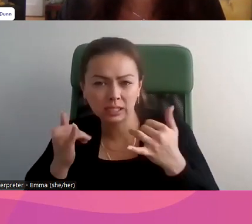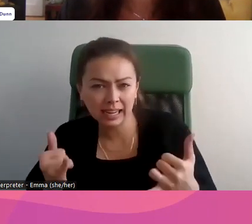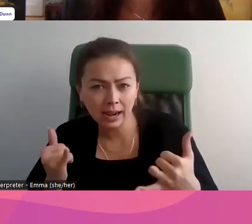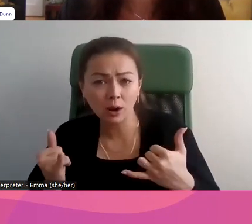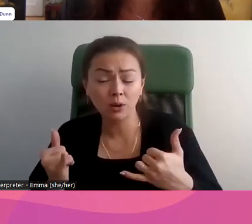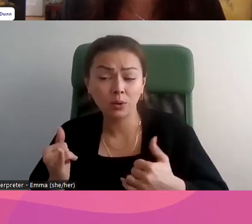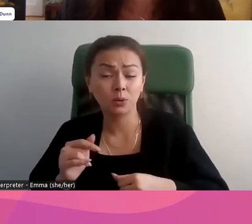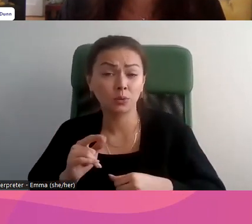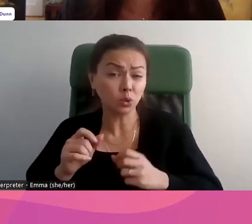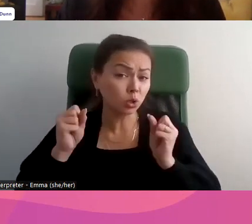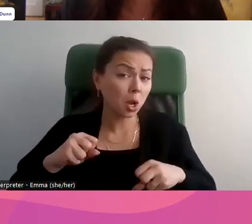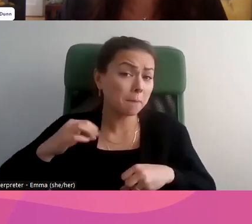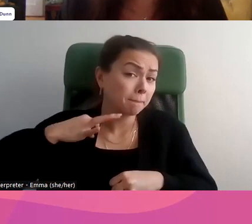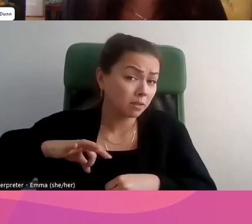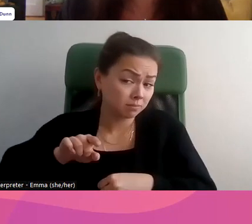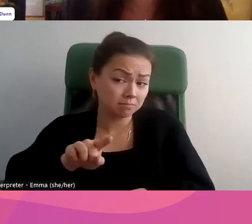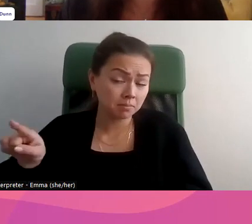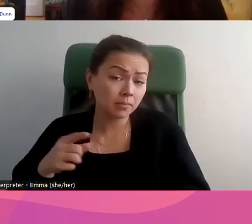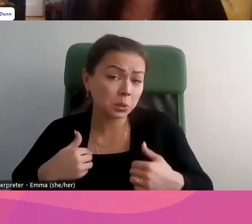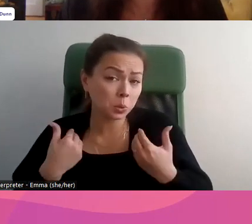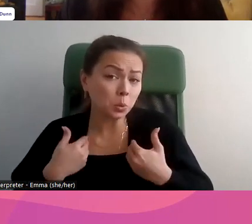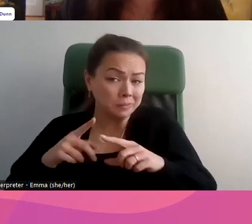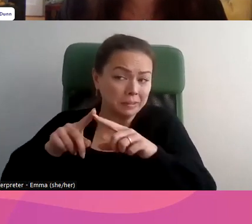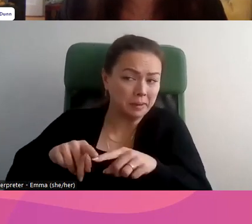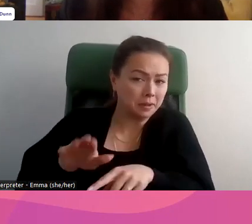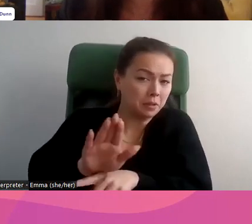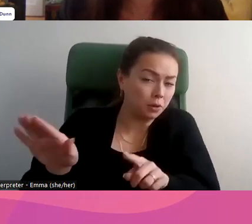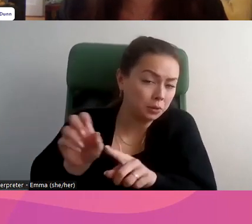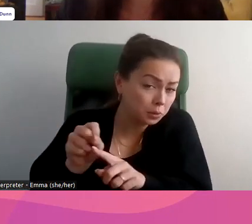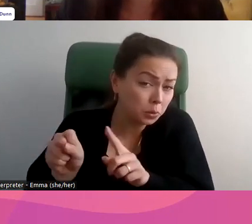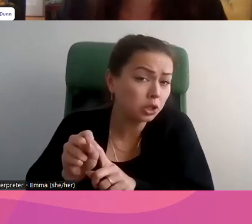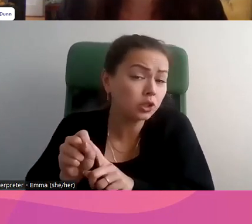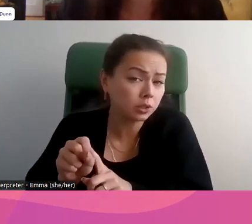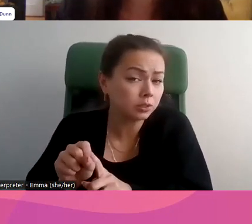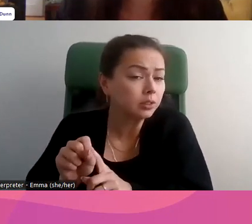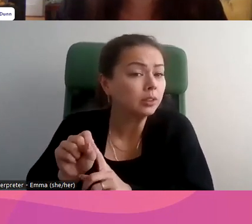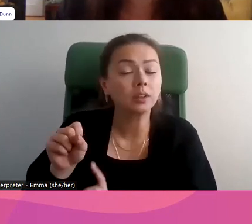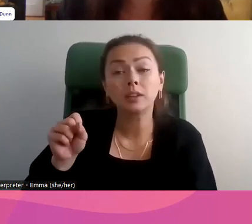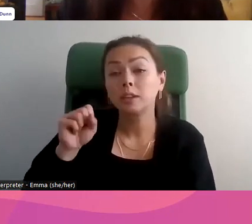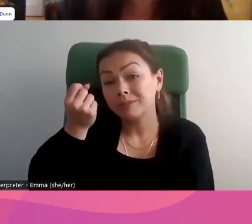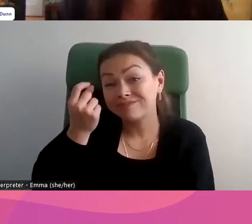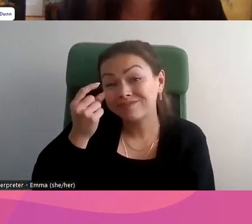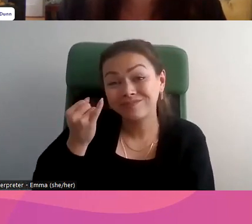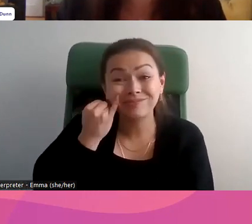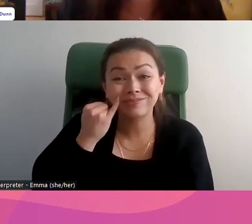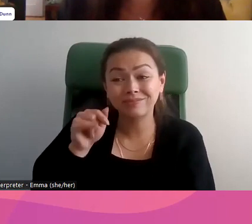Donc, il y a certains éléments du droit civil qui peuvent être utiles pour les jeunes. Et même s ne choisissent pas de